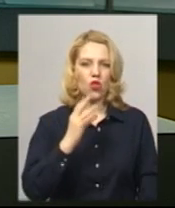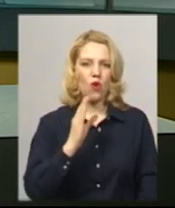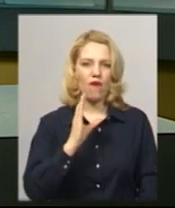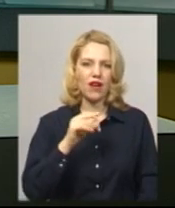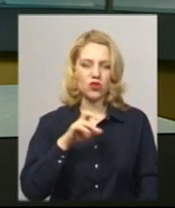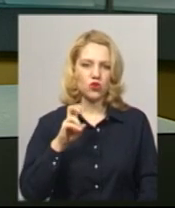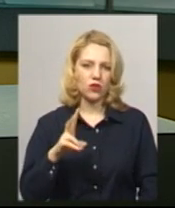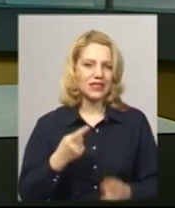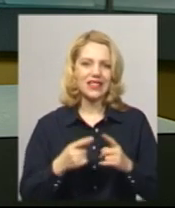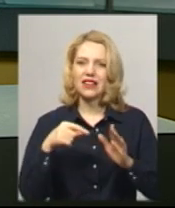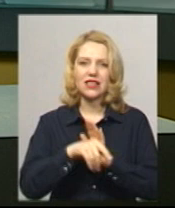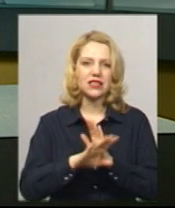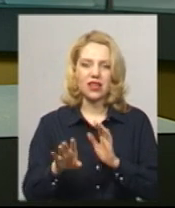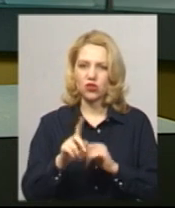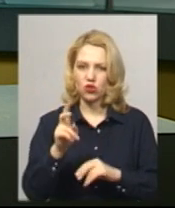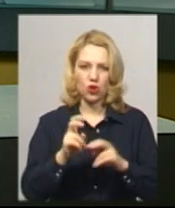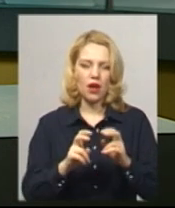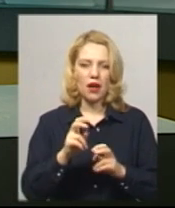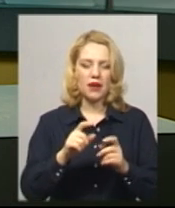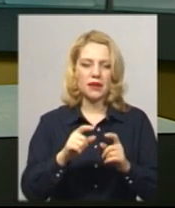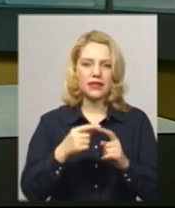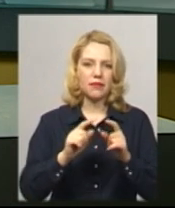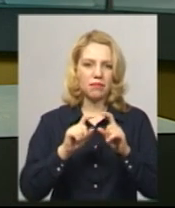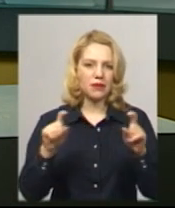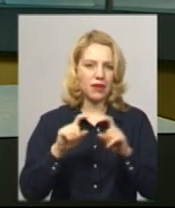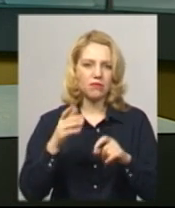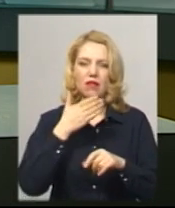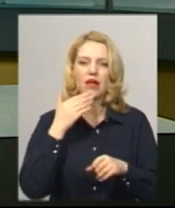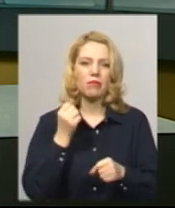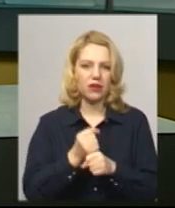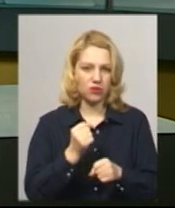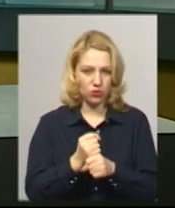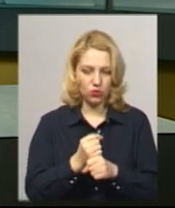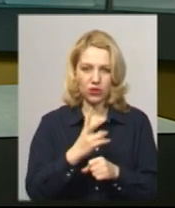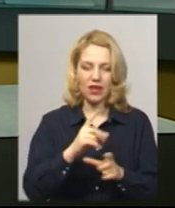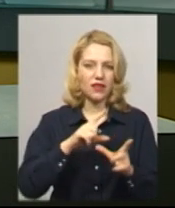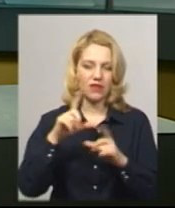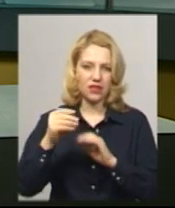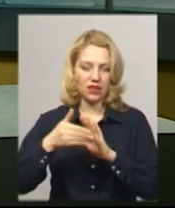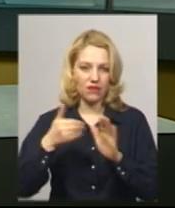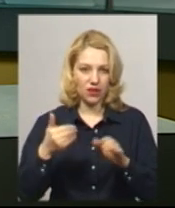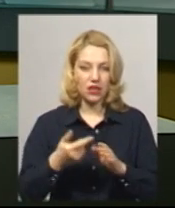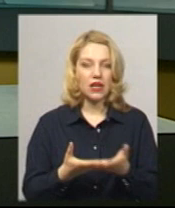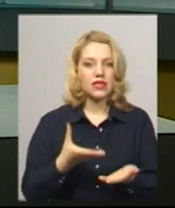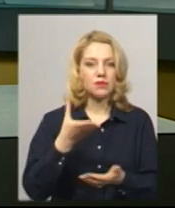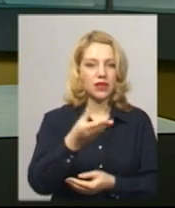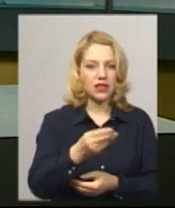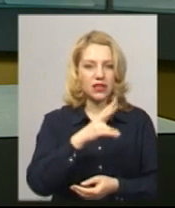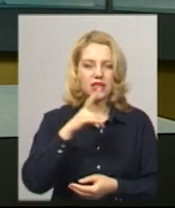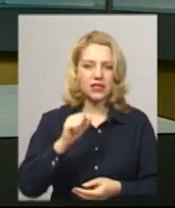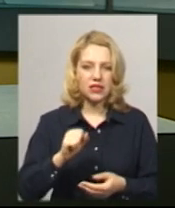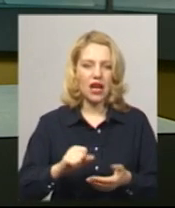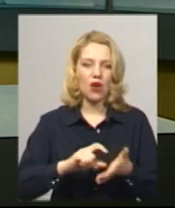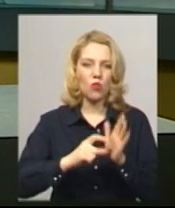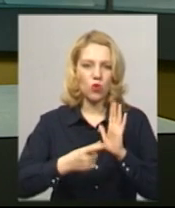Додає, це не означає, що підприємства не працюють зі своїми клієнтами та не виїздять на виклики. Сплатити за комунальні послуги